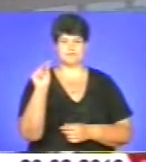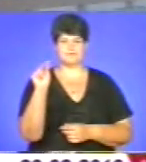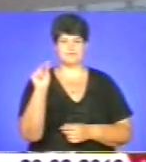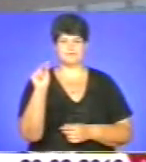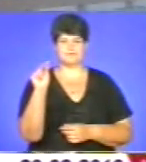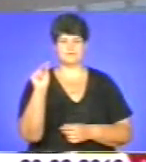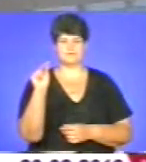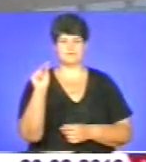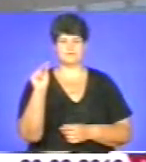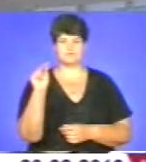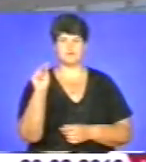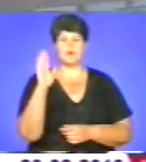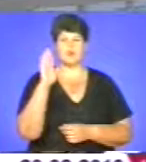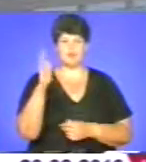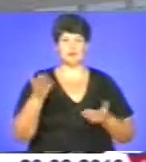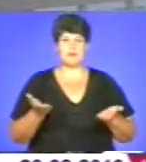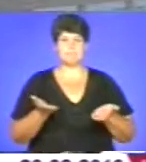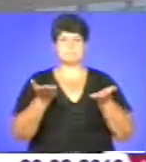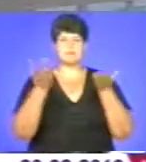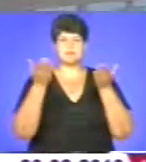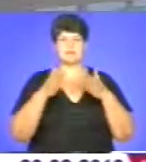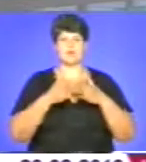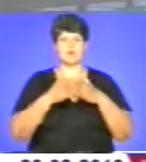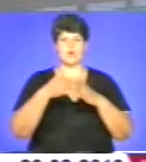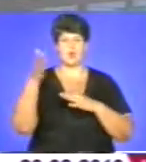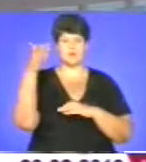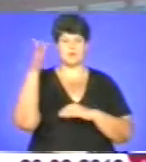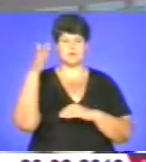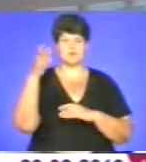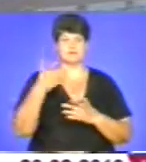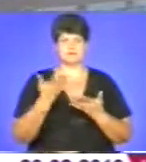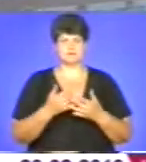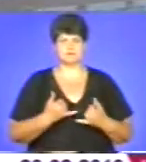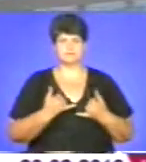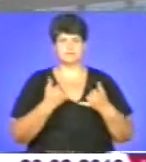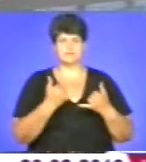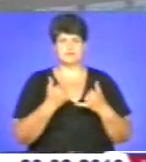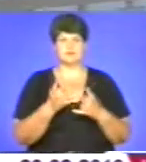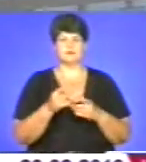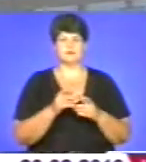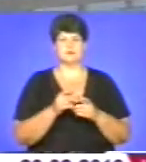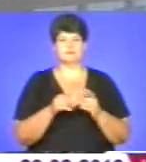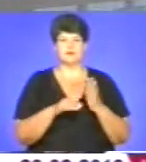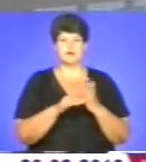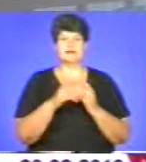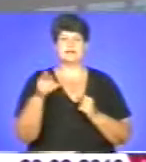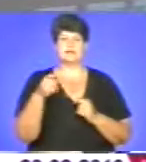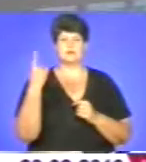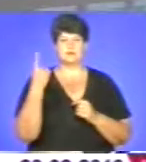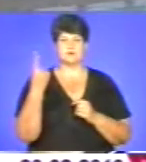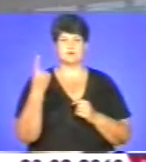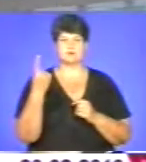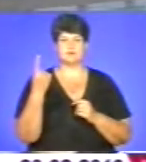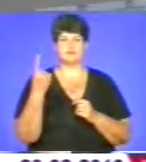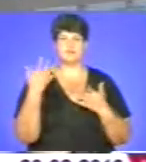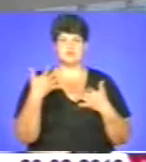будуть підняті на кораблях, над якими шествує Тернопільська область. Це, як вже